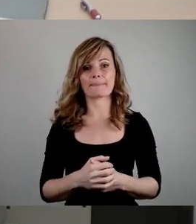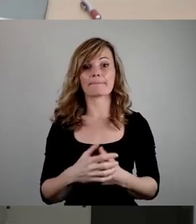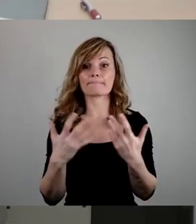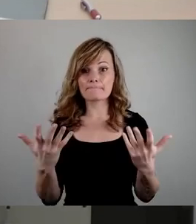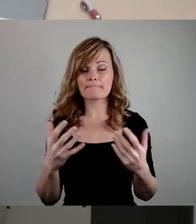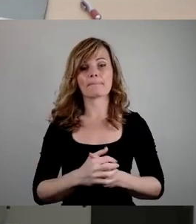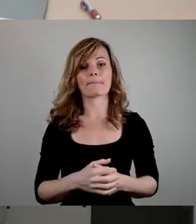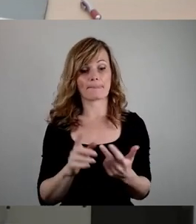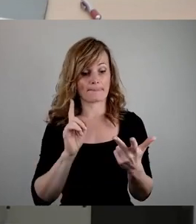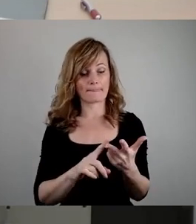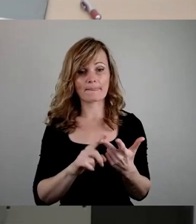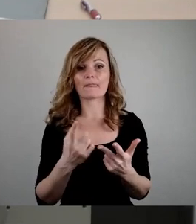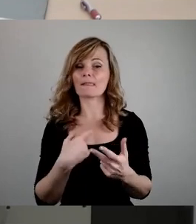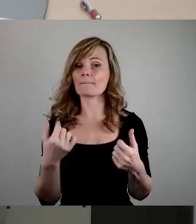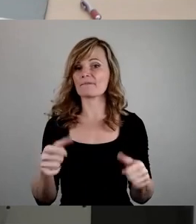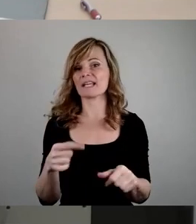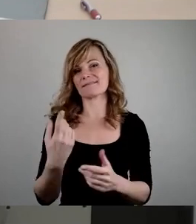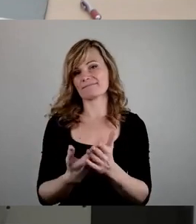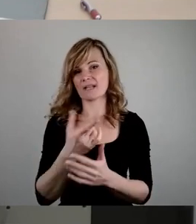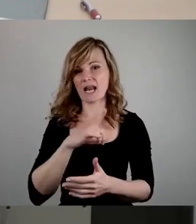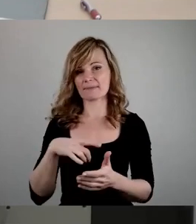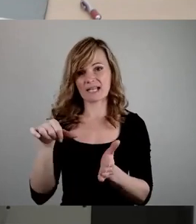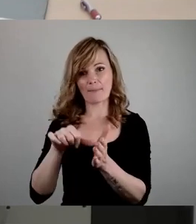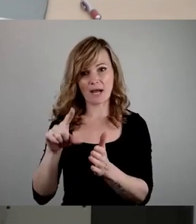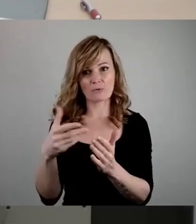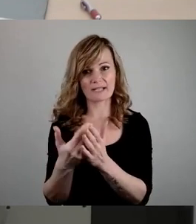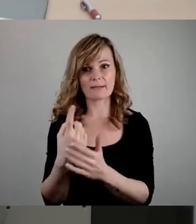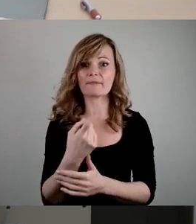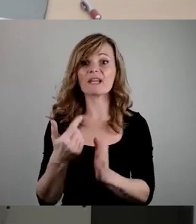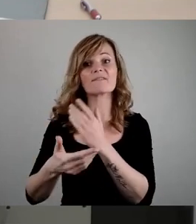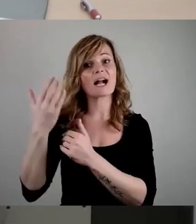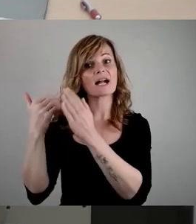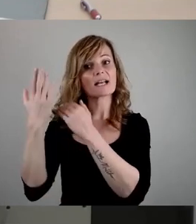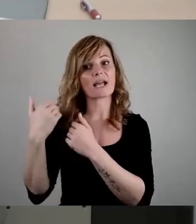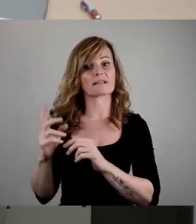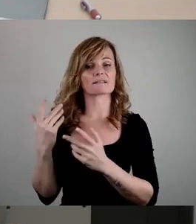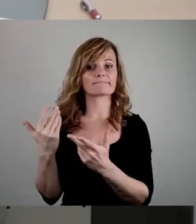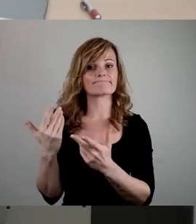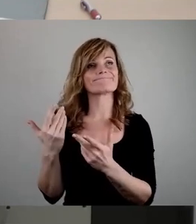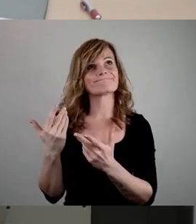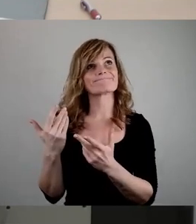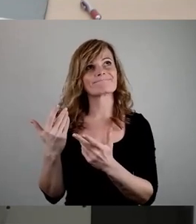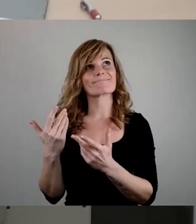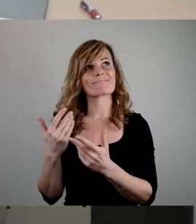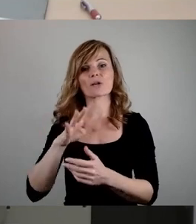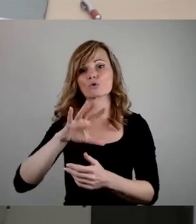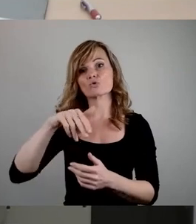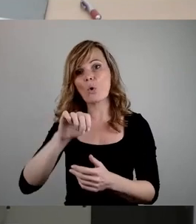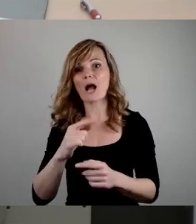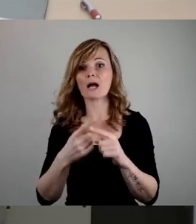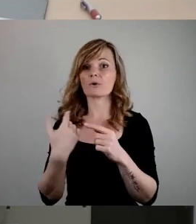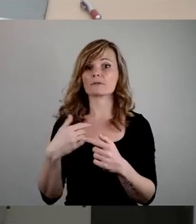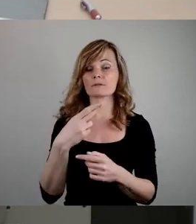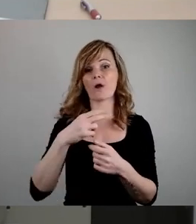ist natürlich auch Bestandteil des Leipziger Bahnhofs, wir arbeiten die Vergangenheit, auch der Schoah und das Holocaust in Dresden auf.